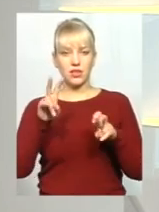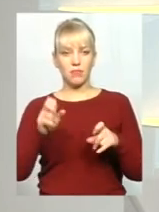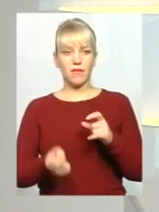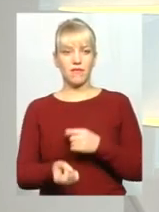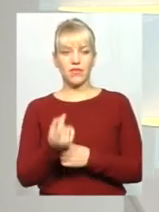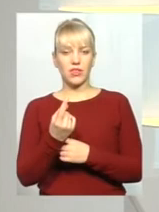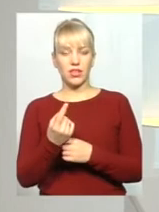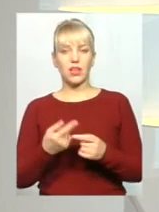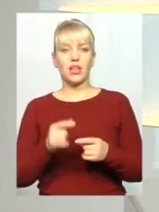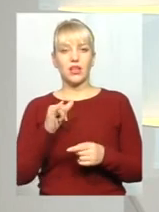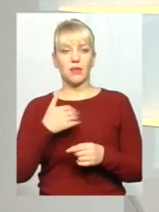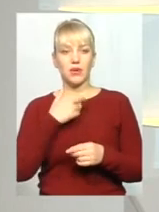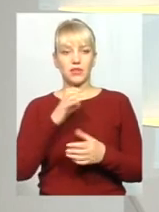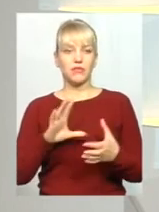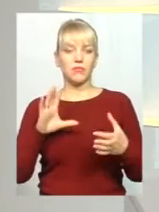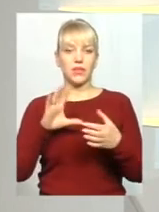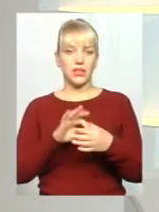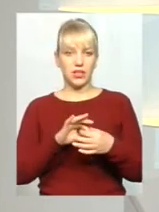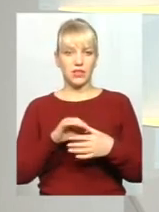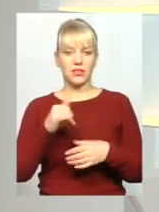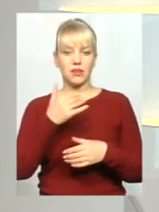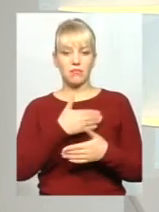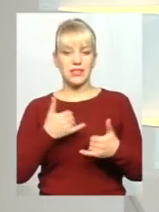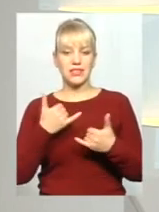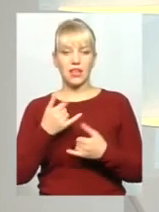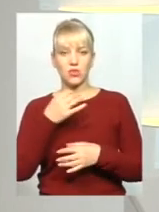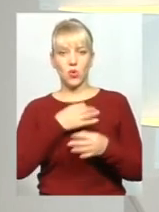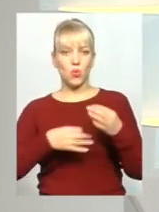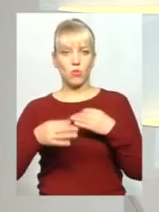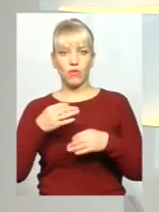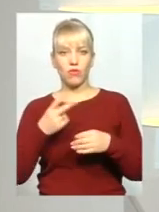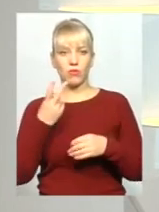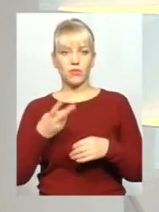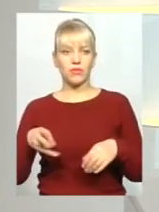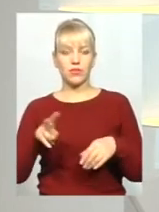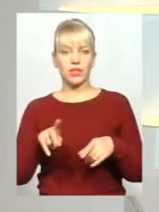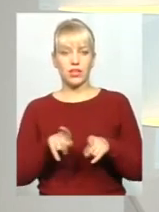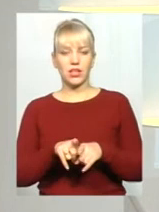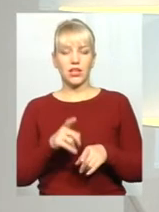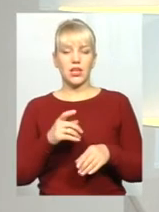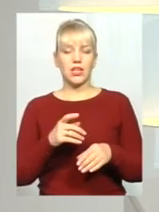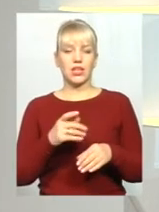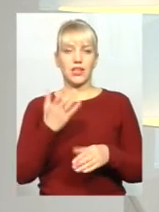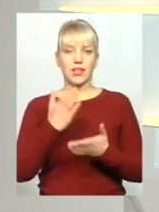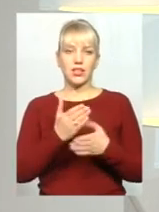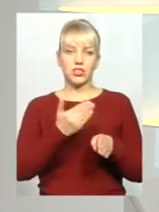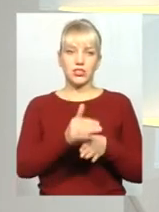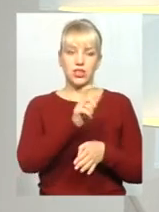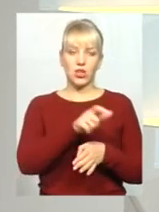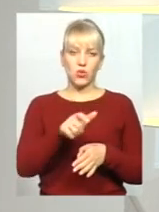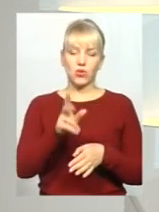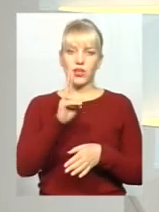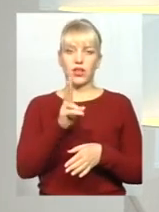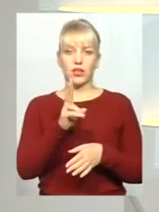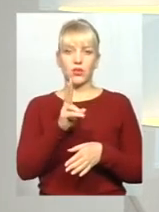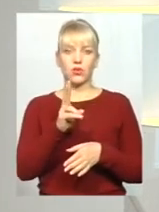Я би хотів приєднатися. Ми зараз обговорюємо дві таких складових. Є частина людей, певдян